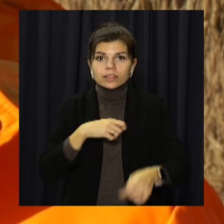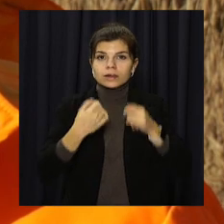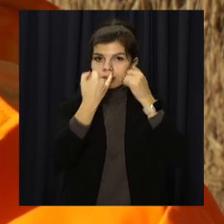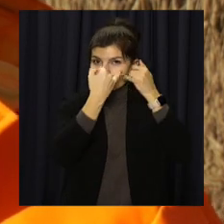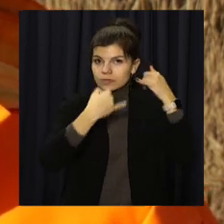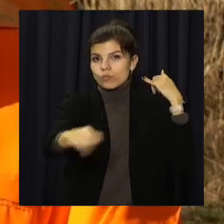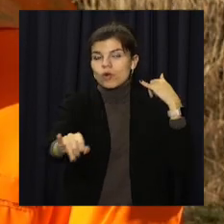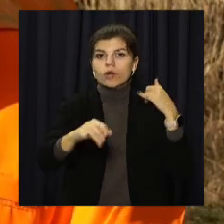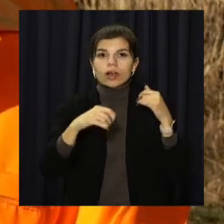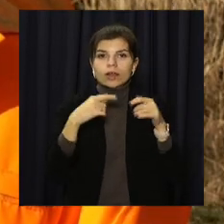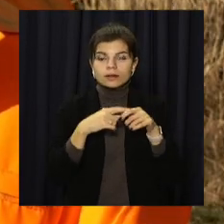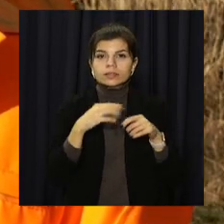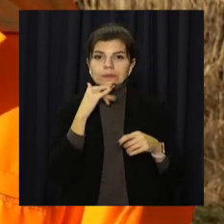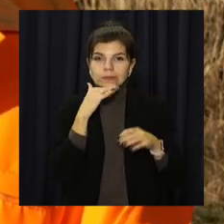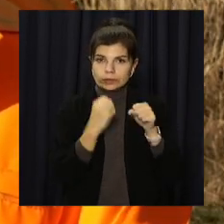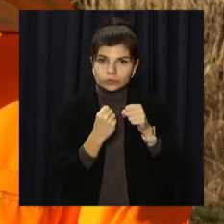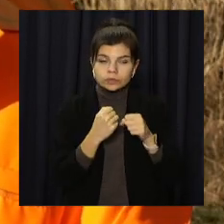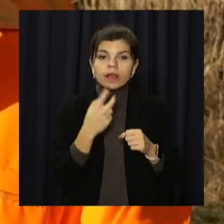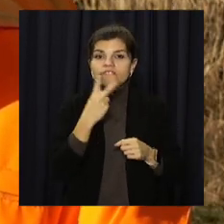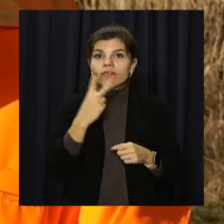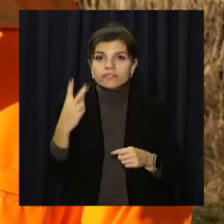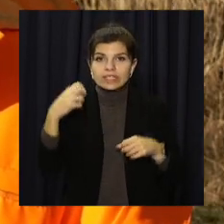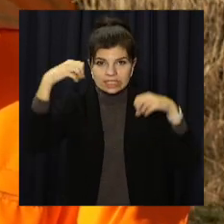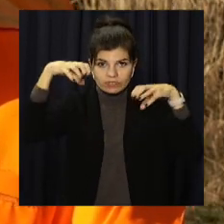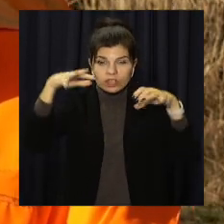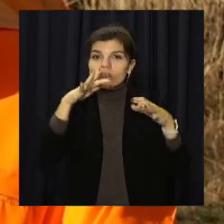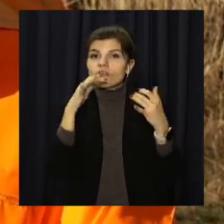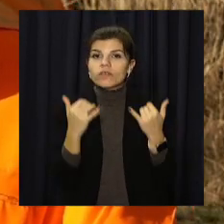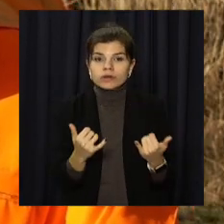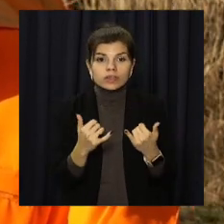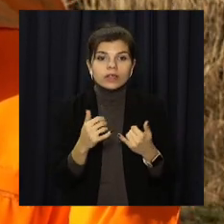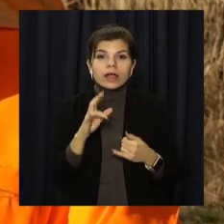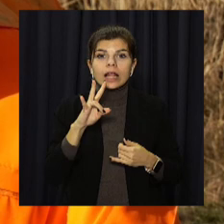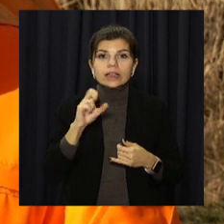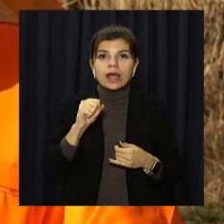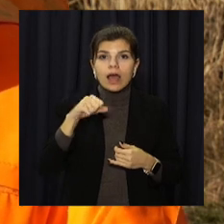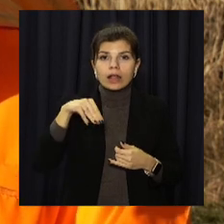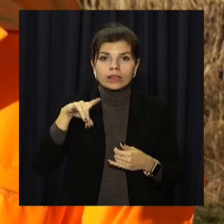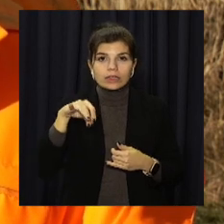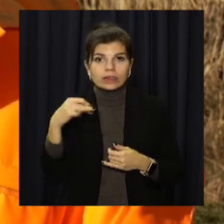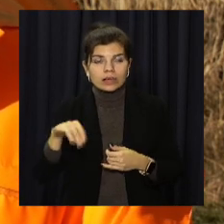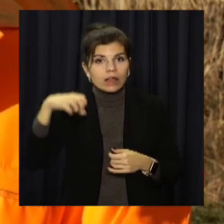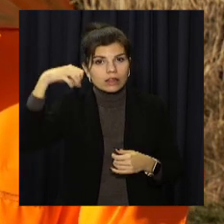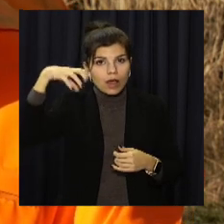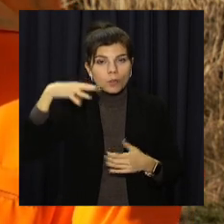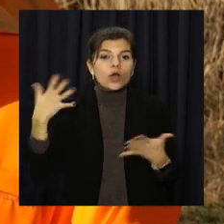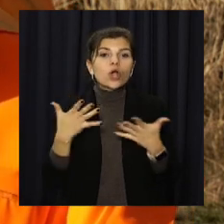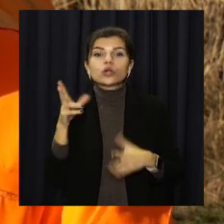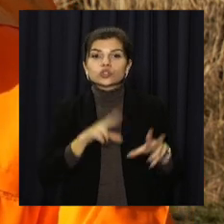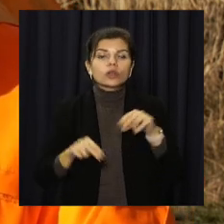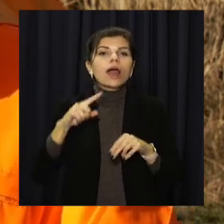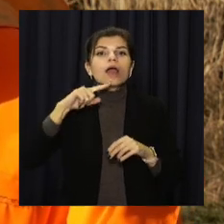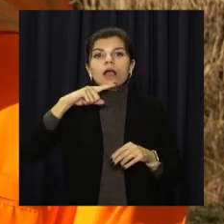ізолуваного провода. 22 світильника з сучасними натриєвими лампами, які вважаються